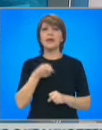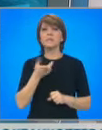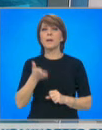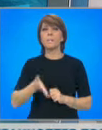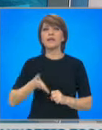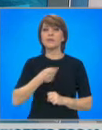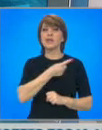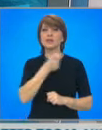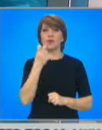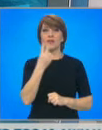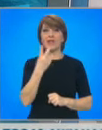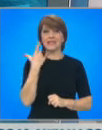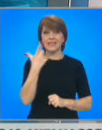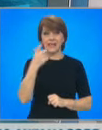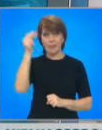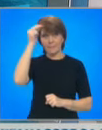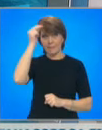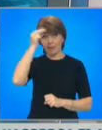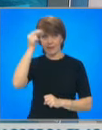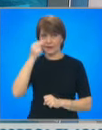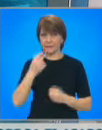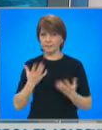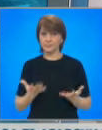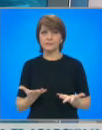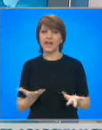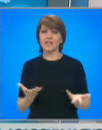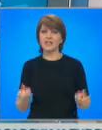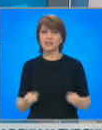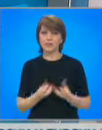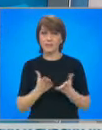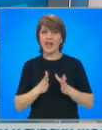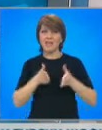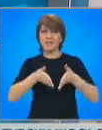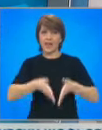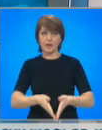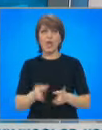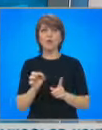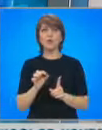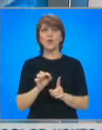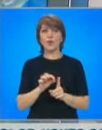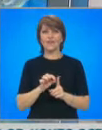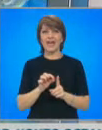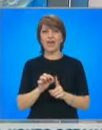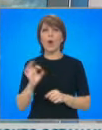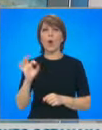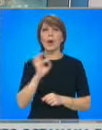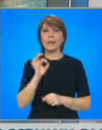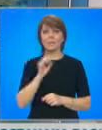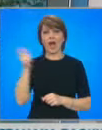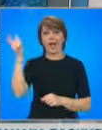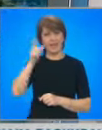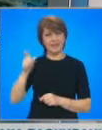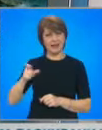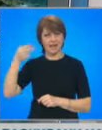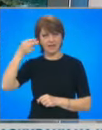127 българи. Хронологията на събитията. Ферриботът Юрофери Олимпия на италиянската компания